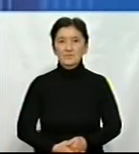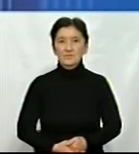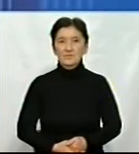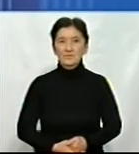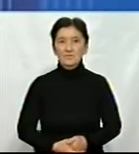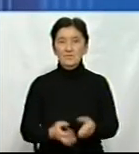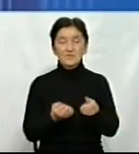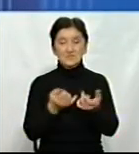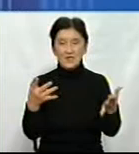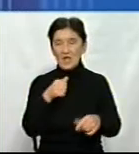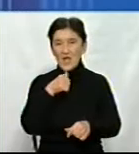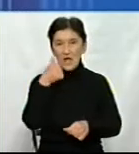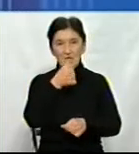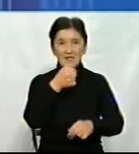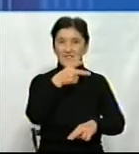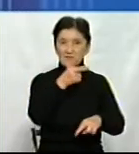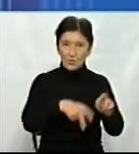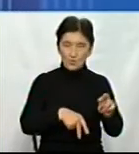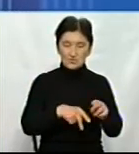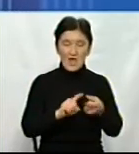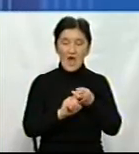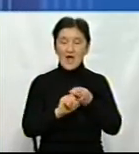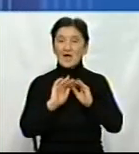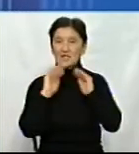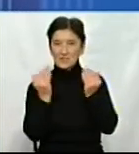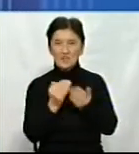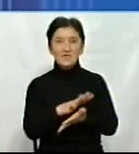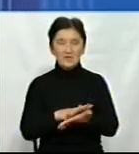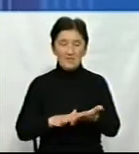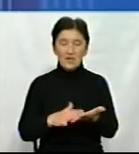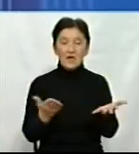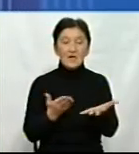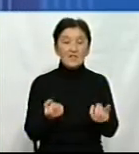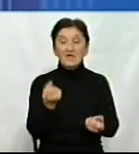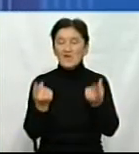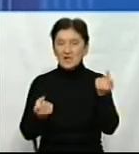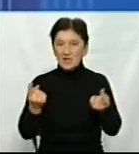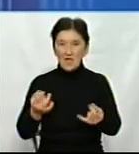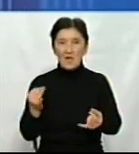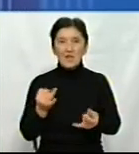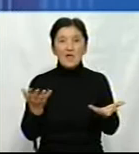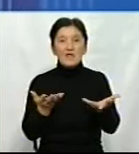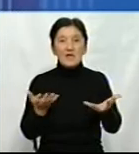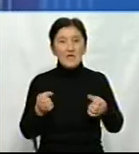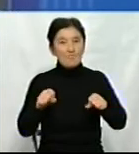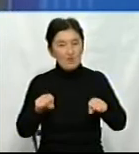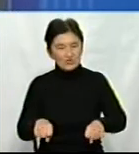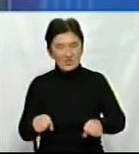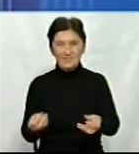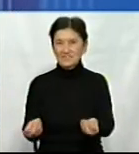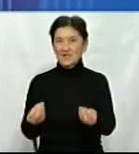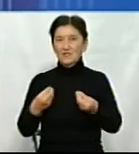Оскільки рік завершується, але карантин триває, які виклики він приніс і які можливості він надав.